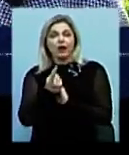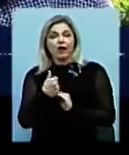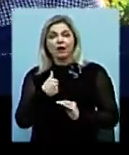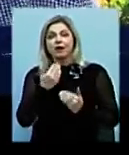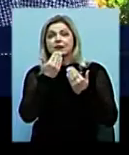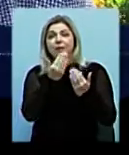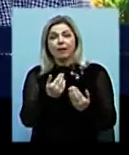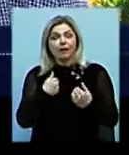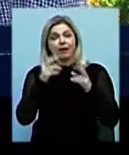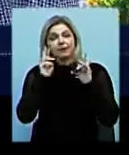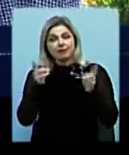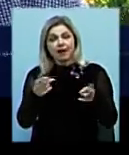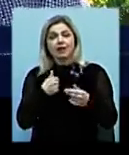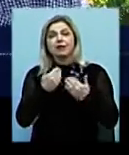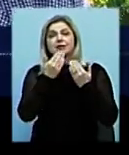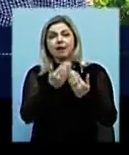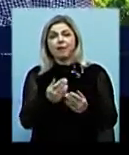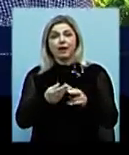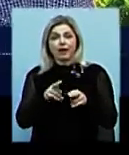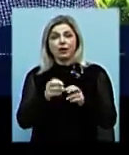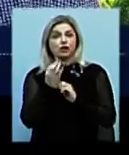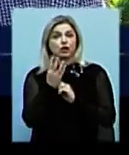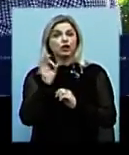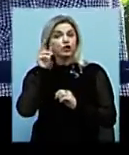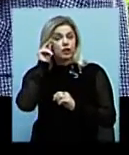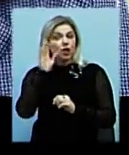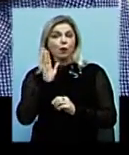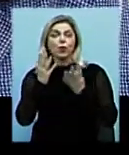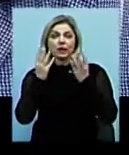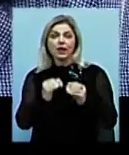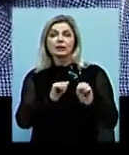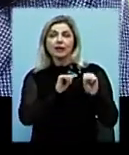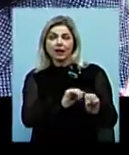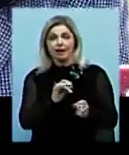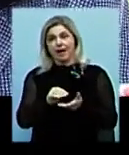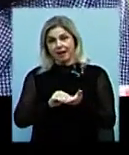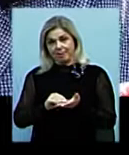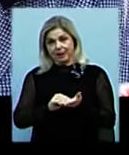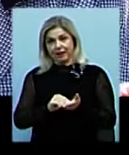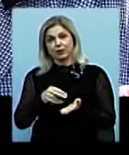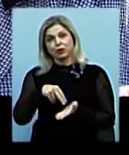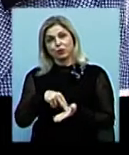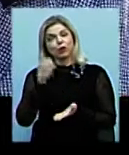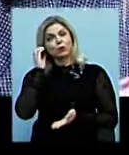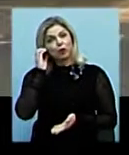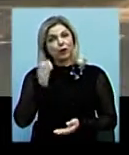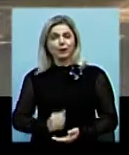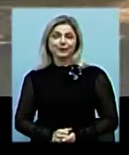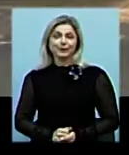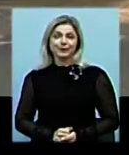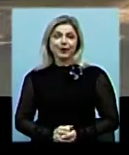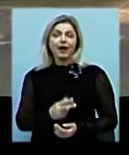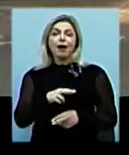запитала, я не знала. Запитала, це 14-го числа буде День захисника. Ну і репетиція йде. Стою і слухаю».